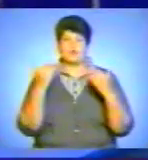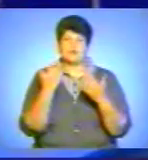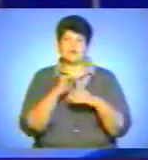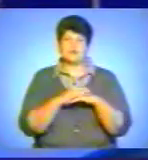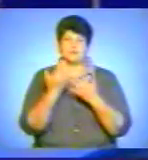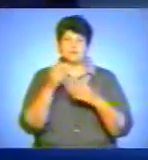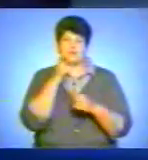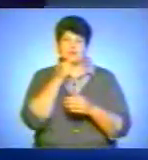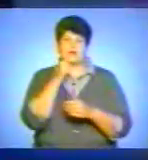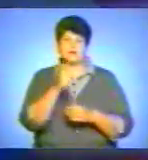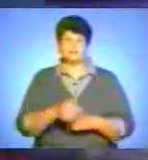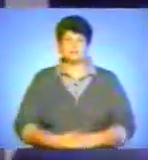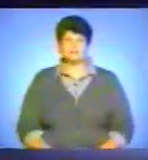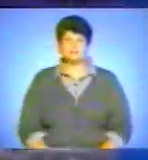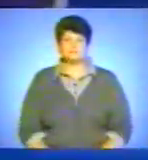завтра.